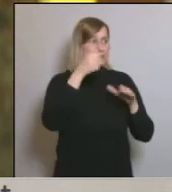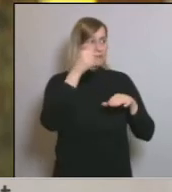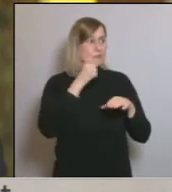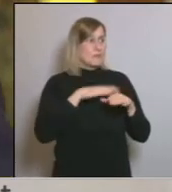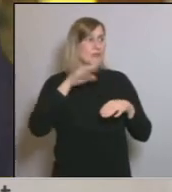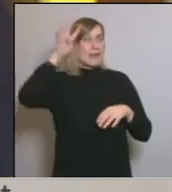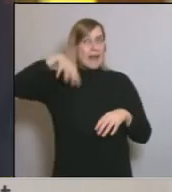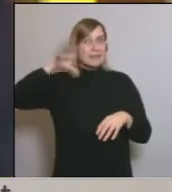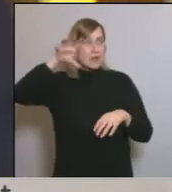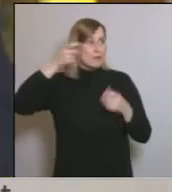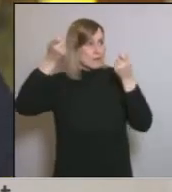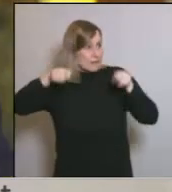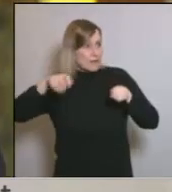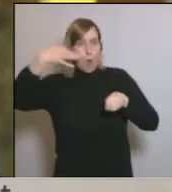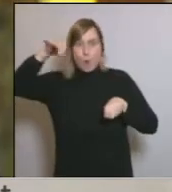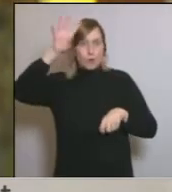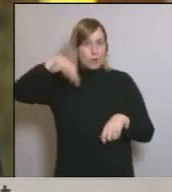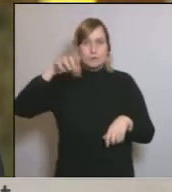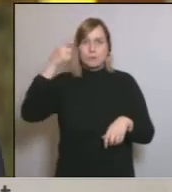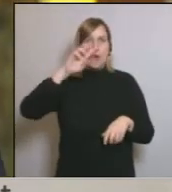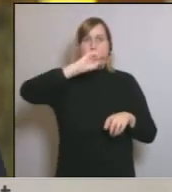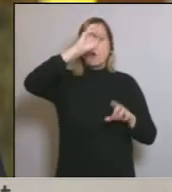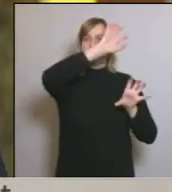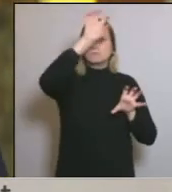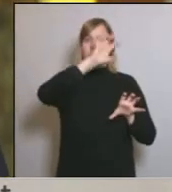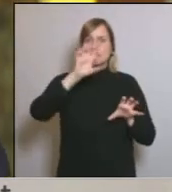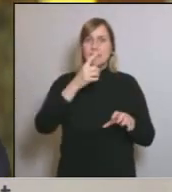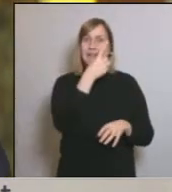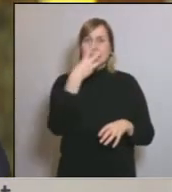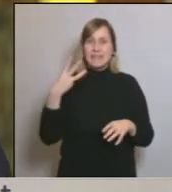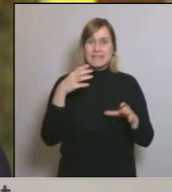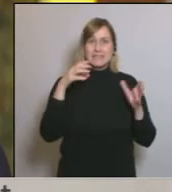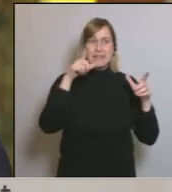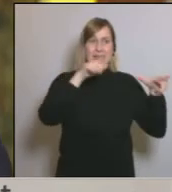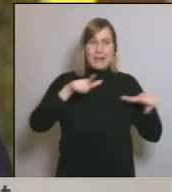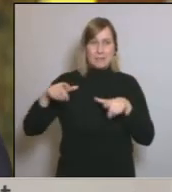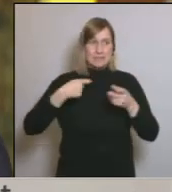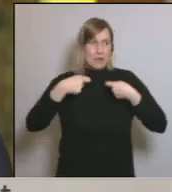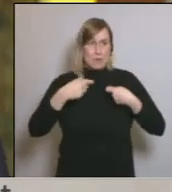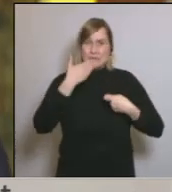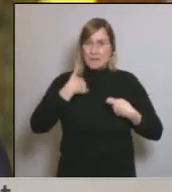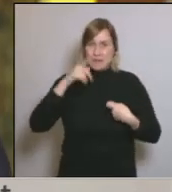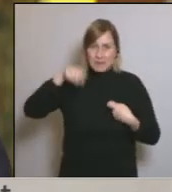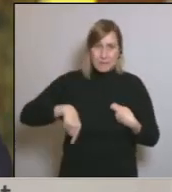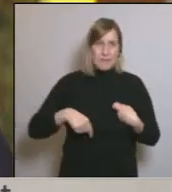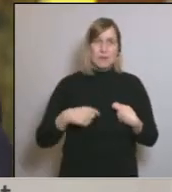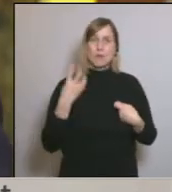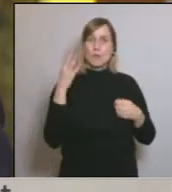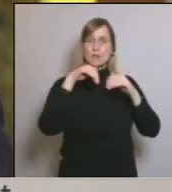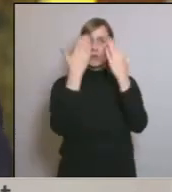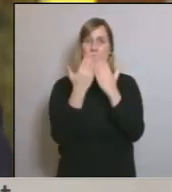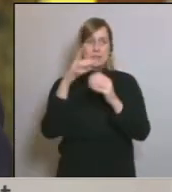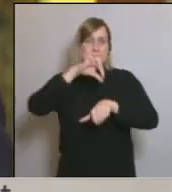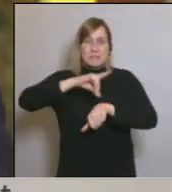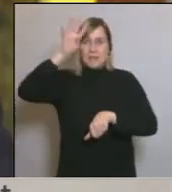i altres comunitats autònomes. les 13 cambres de comerç catalanes ens ho han demanat els 4 col·legis de metges de